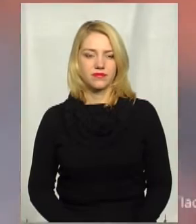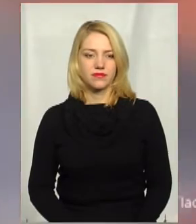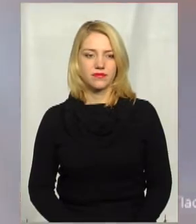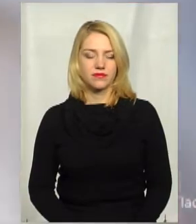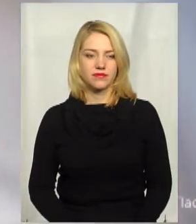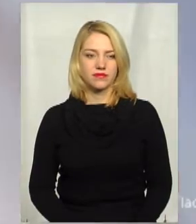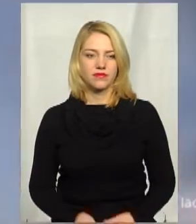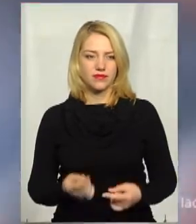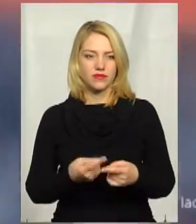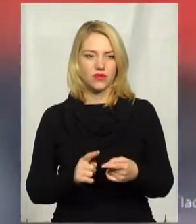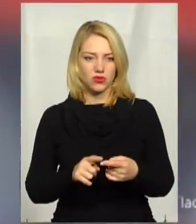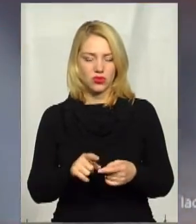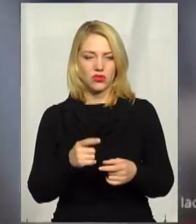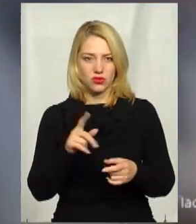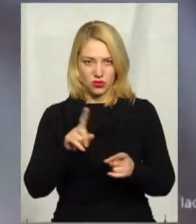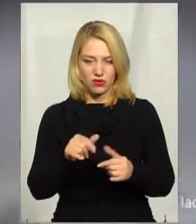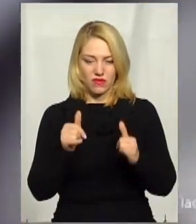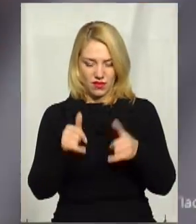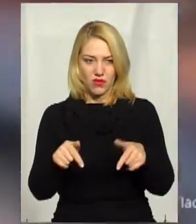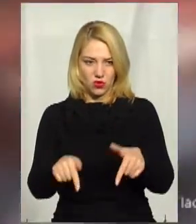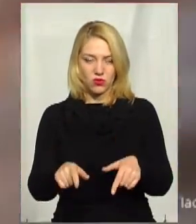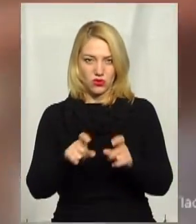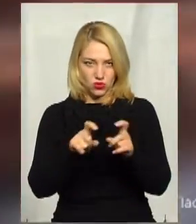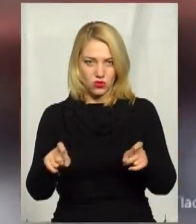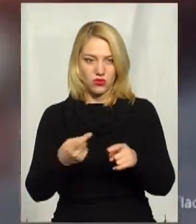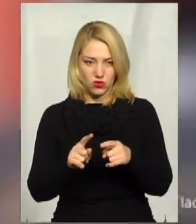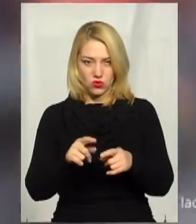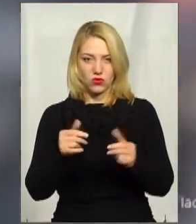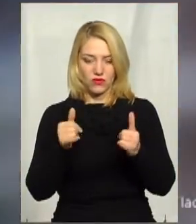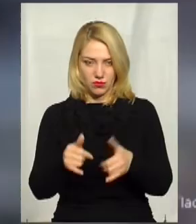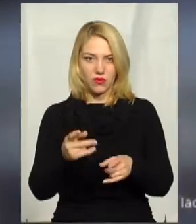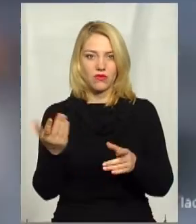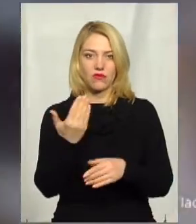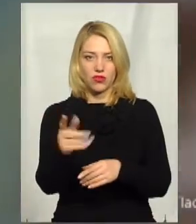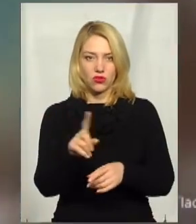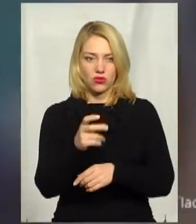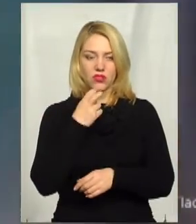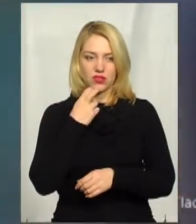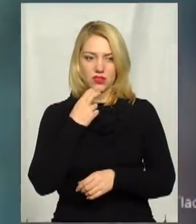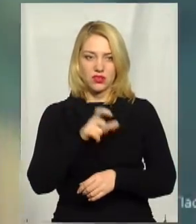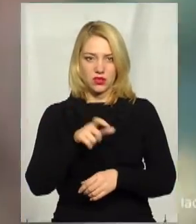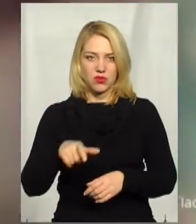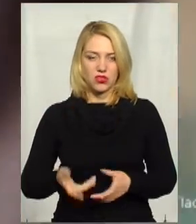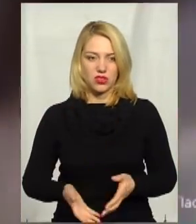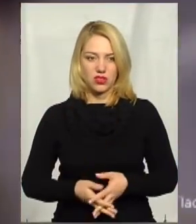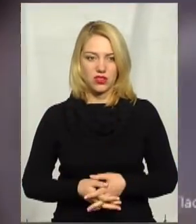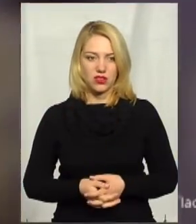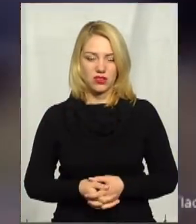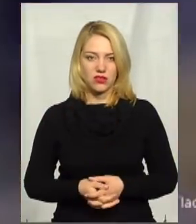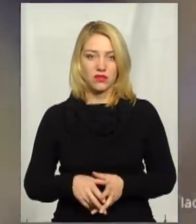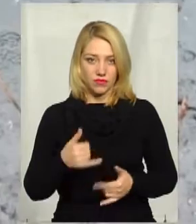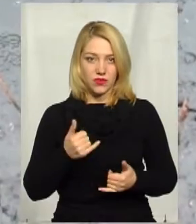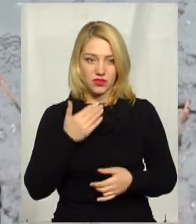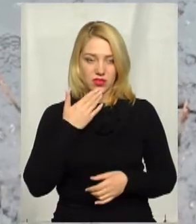Як це зошколи, то що тут овили вати? Ви що, смішні? Ви питаєте, його вати? Зараз я